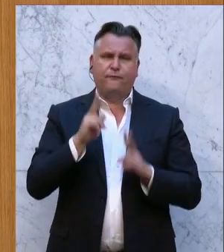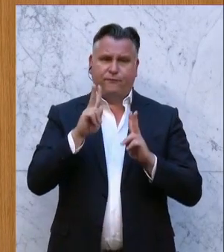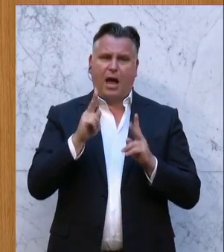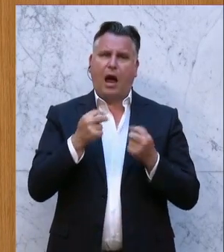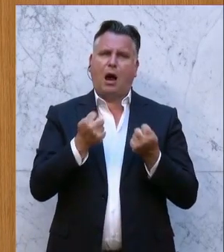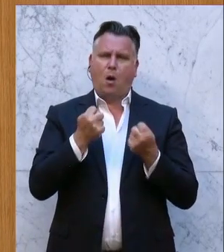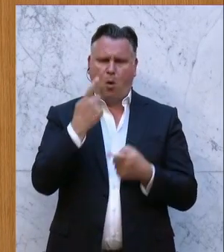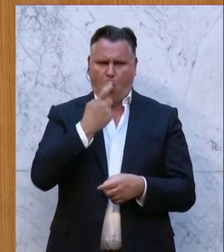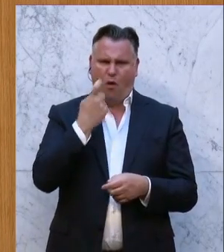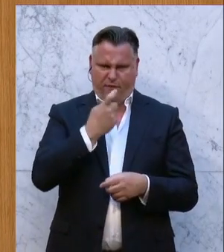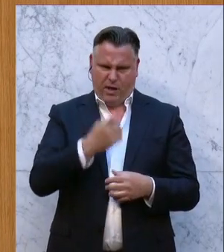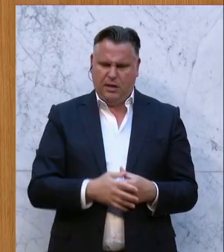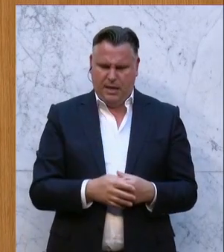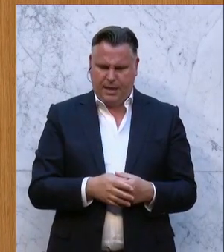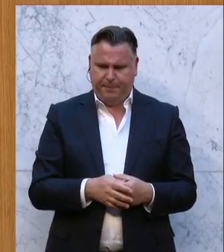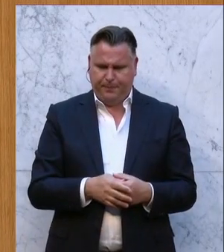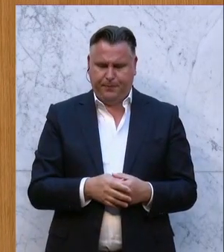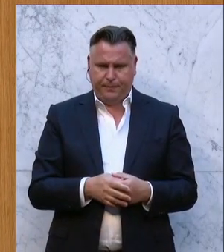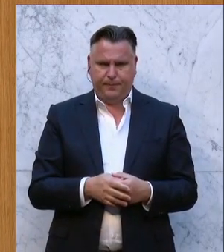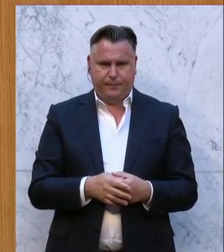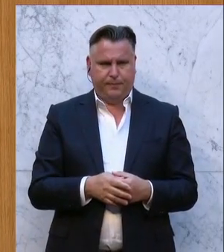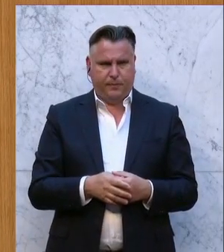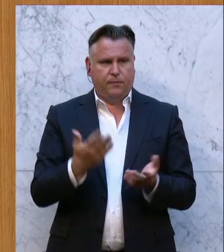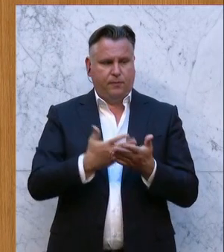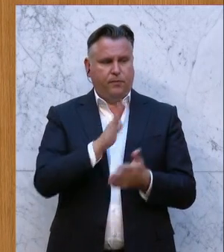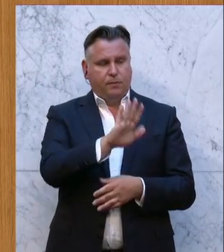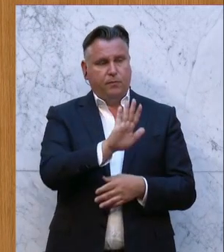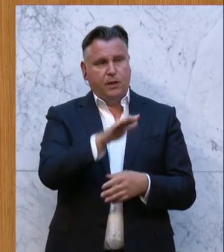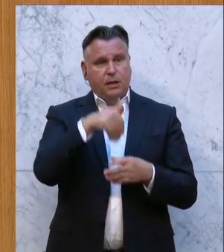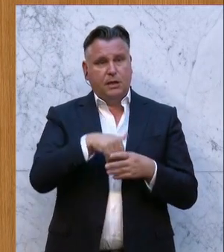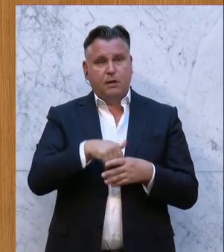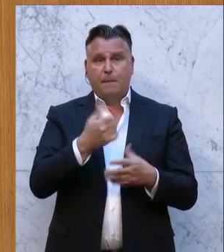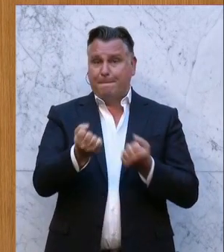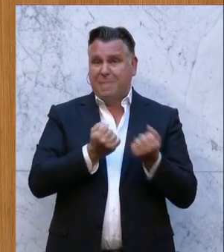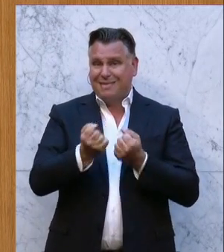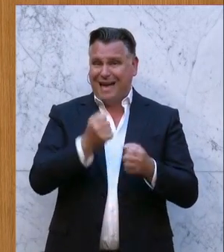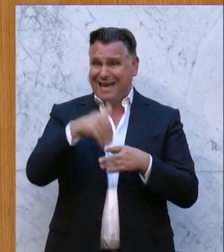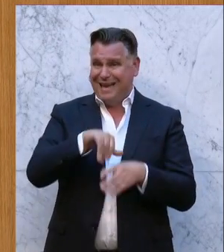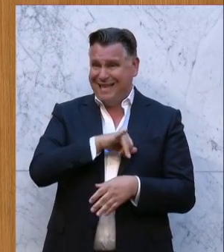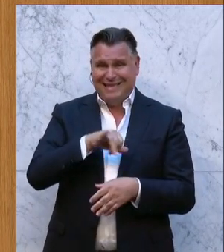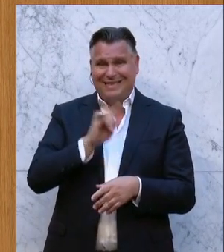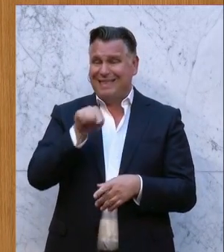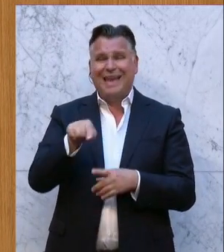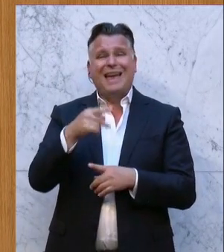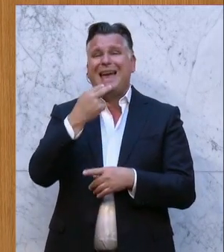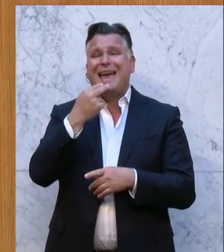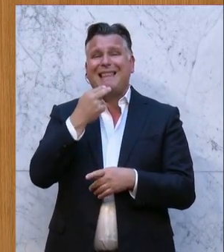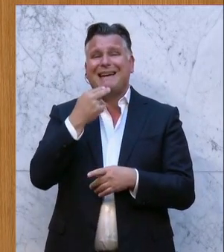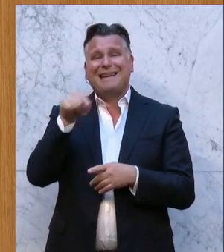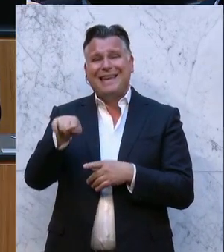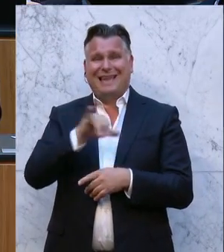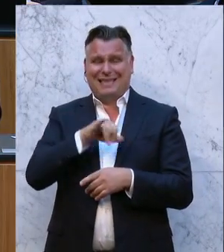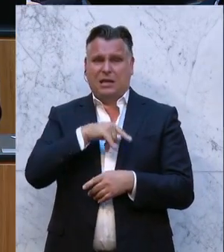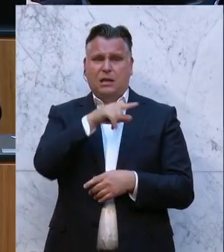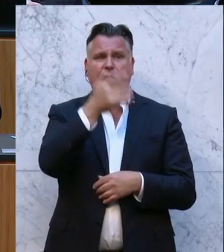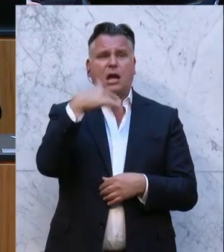Hoffnung, weil es hier nicht um parteipolitische Interessen geht, weil es hier um energiepolitische Interessen geht. Und du,